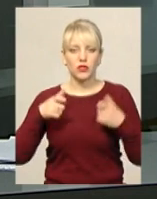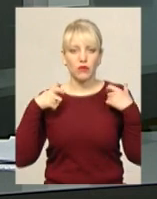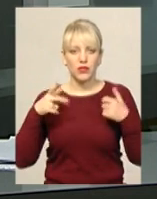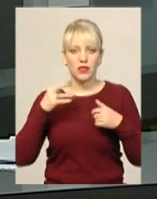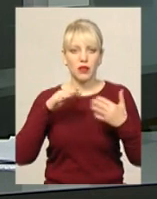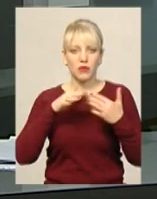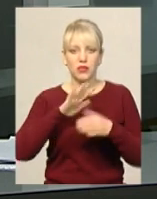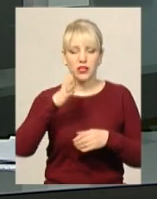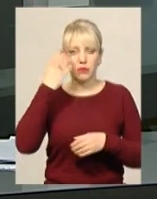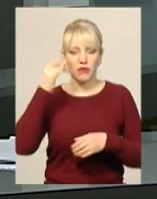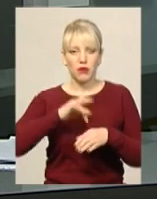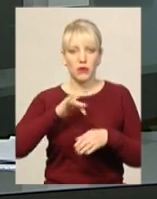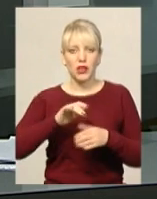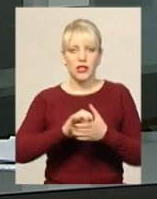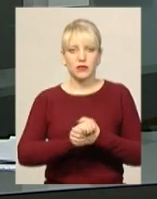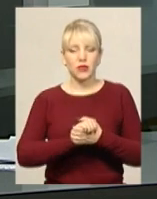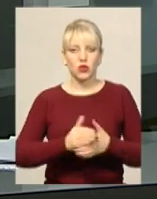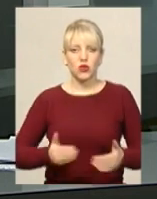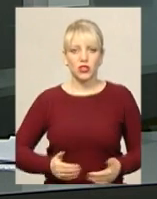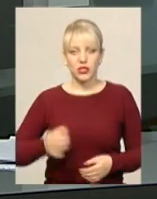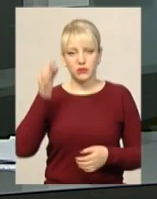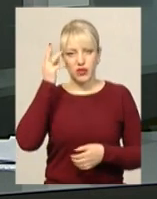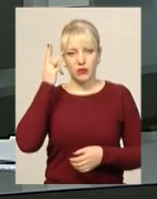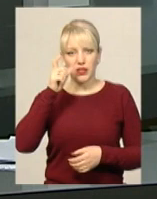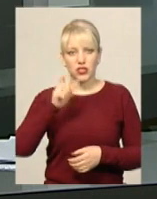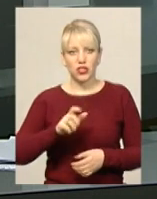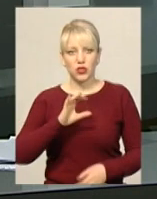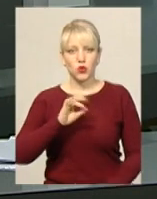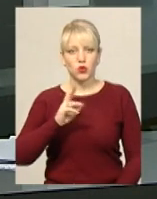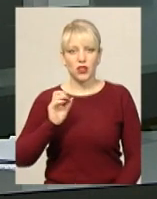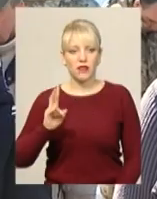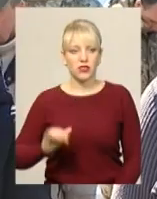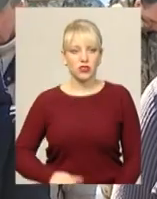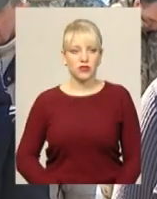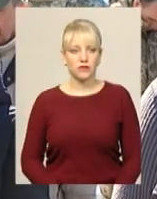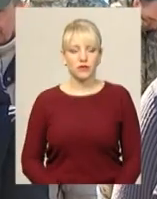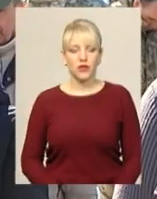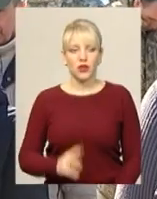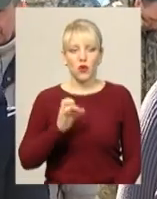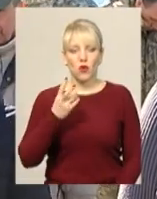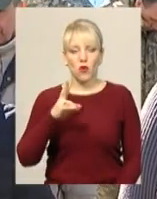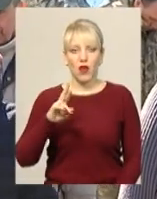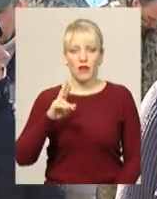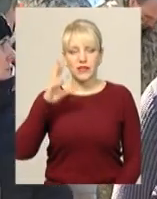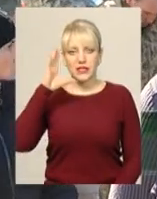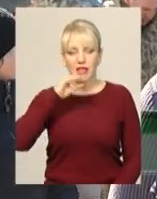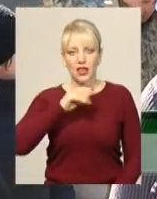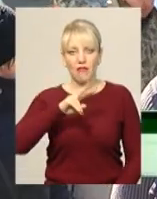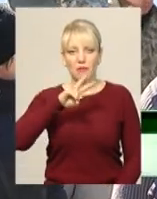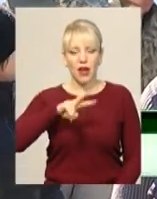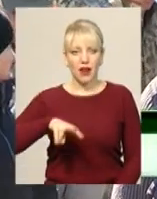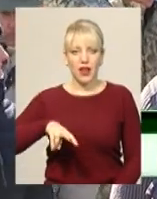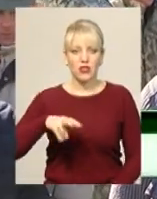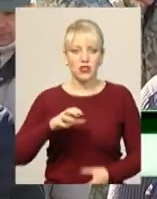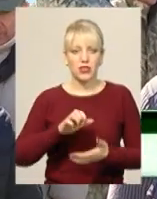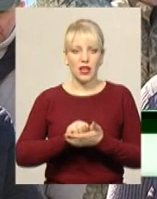передовій не забував про хобі з мирного життя. Згадує хмельничанин Руслан Юшкевич. «Коля же встигав паралельно ще